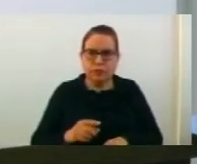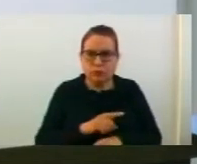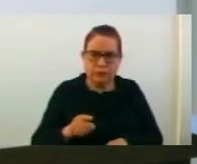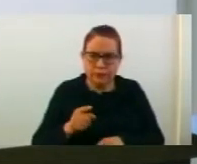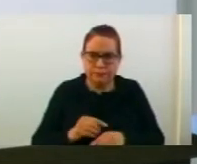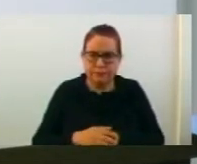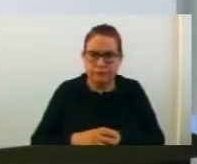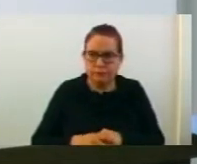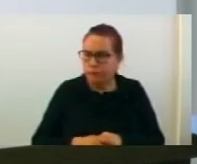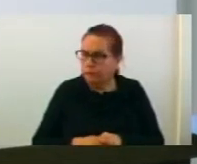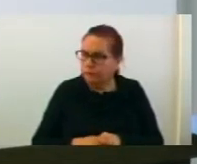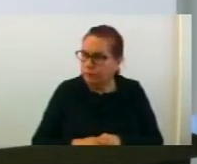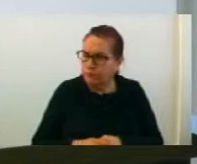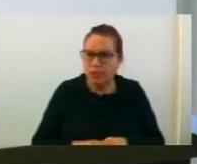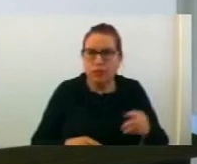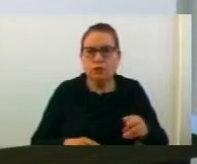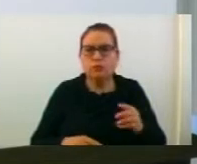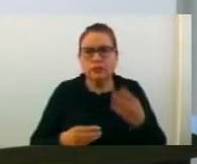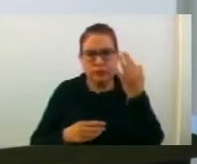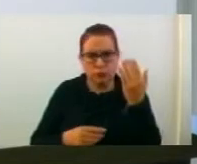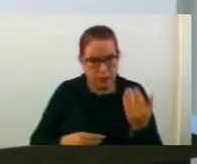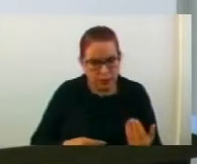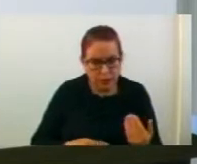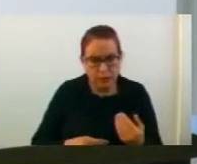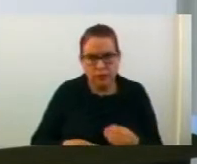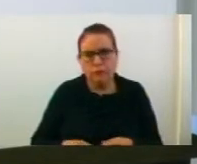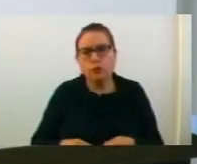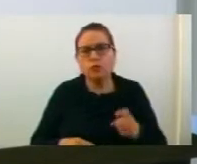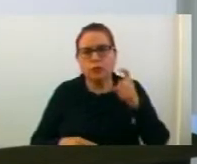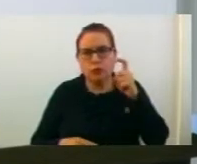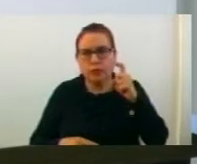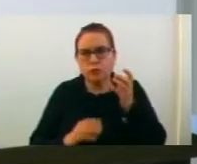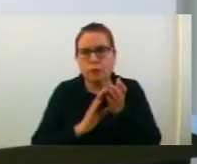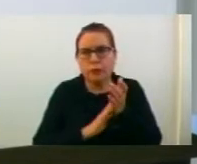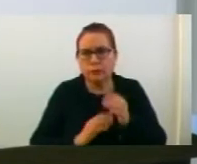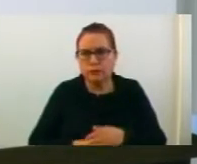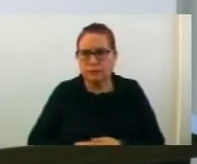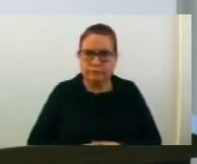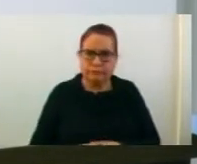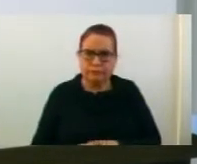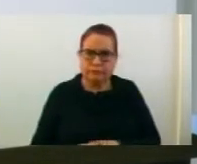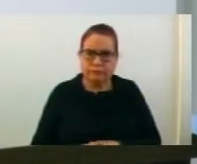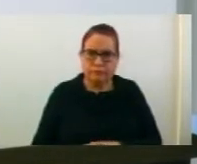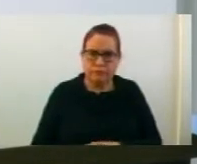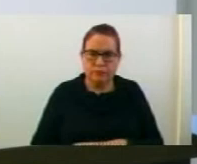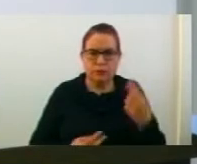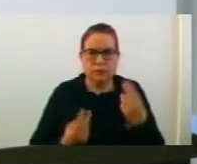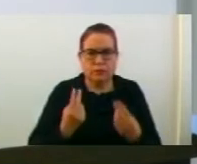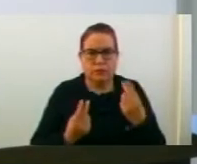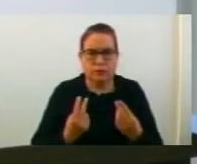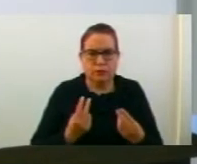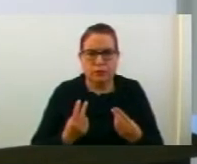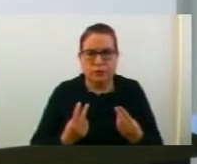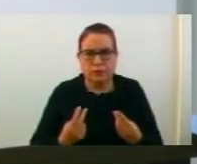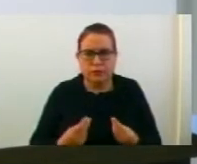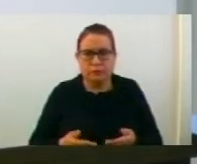и КП број 1.4177 в КАО Градско Баловци. По обстежната расправа, Комисията се